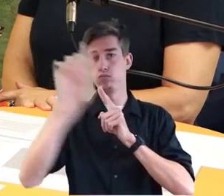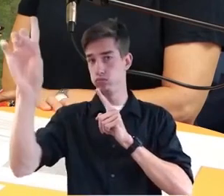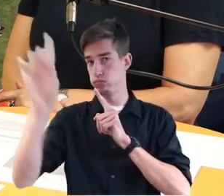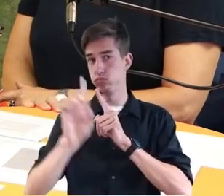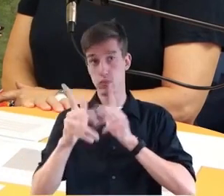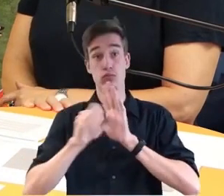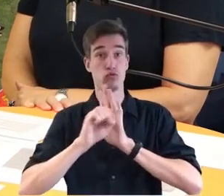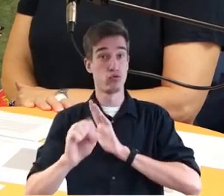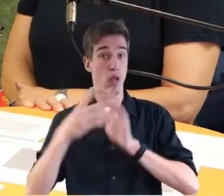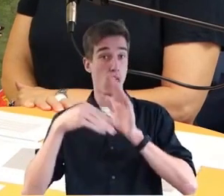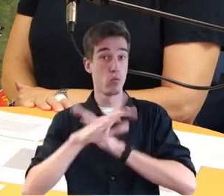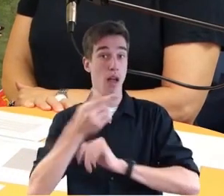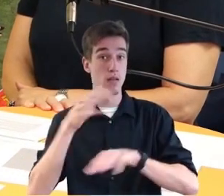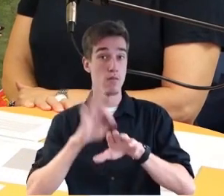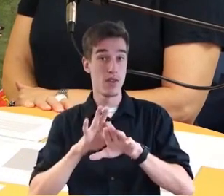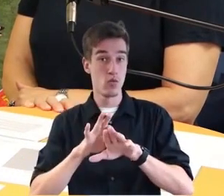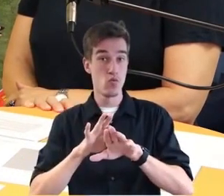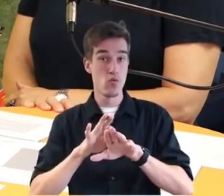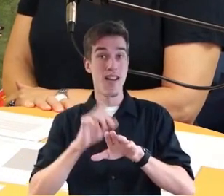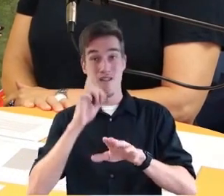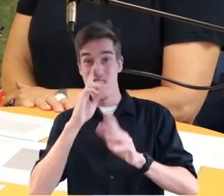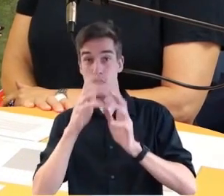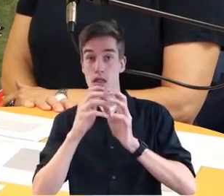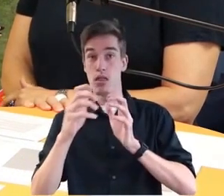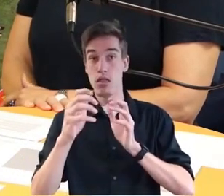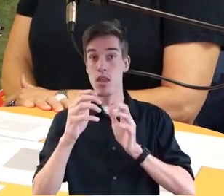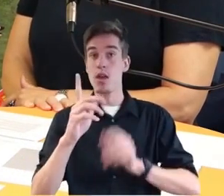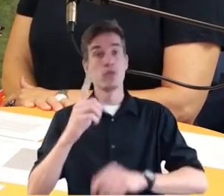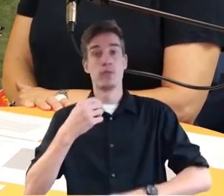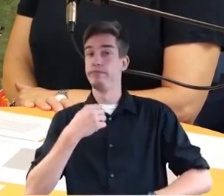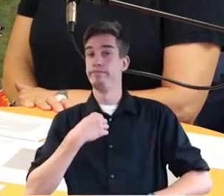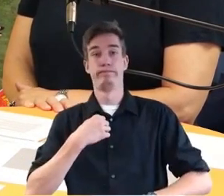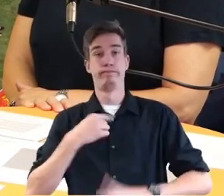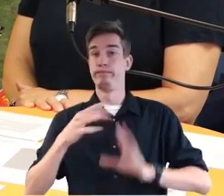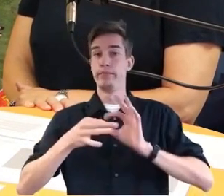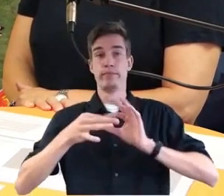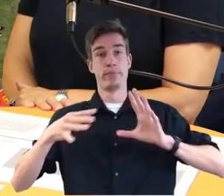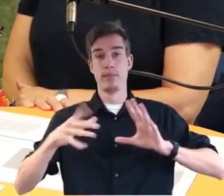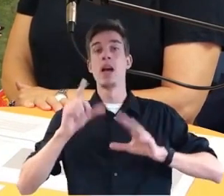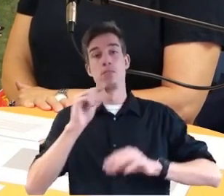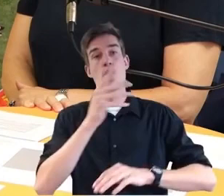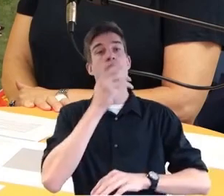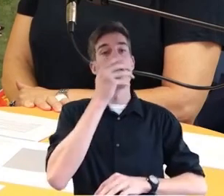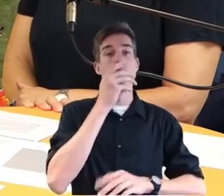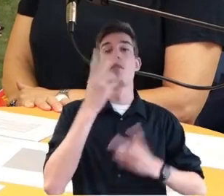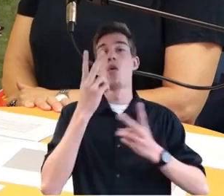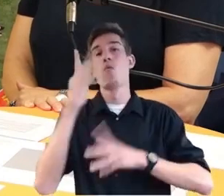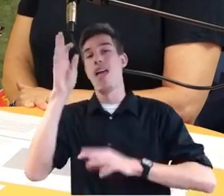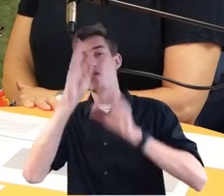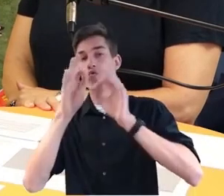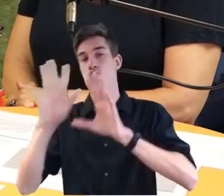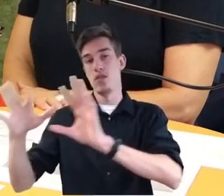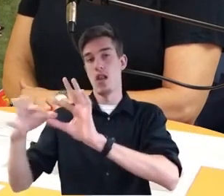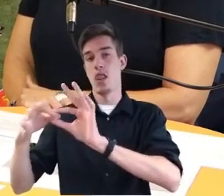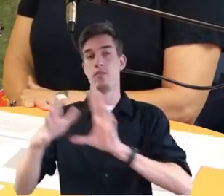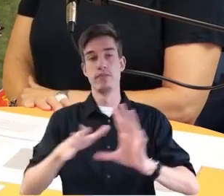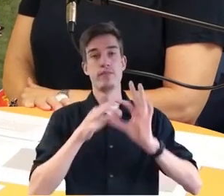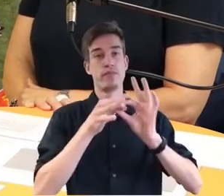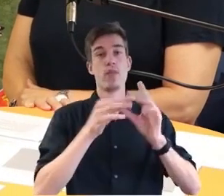ganz genau vorhersagen können, der hängt dann von Faktoren, die bei diesen beiden Systembetreibern liegen, ab, aber natürlich auch vom Thema